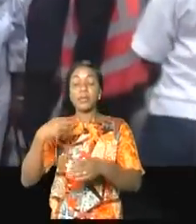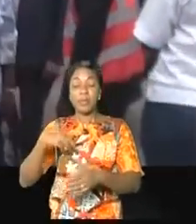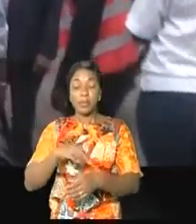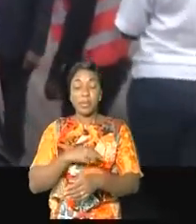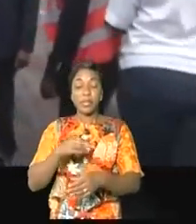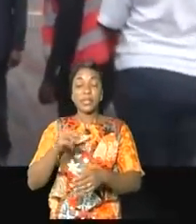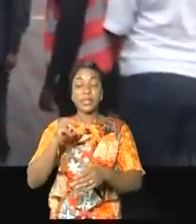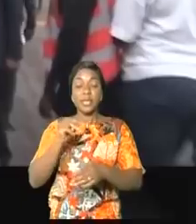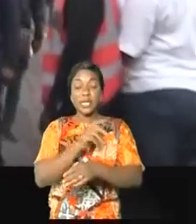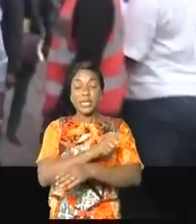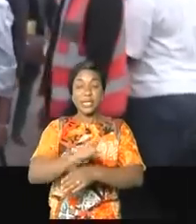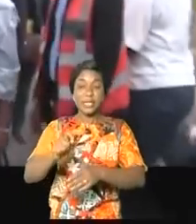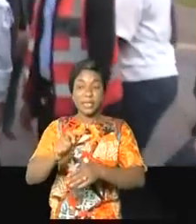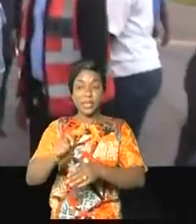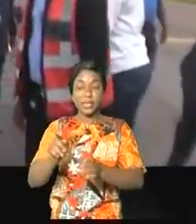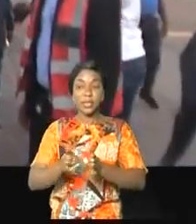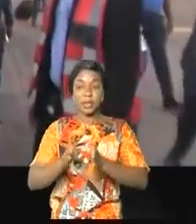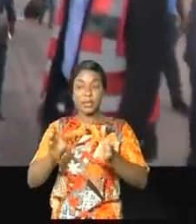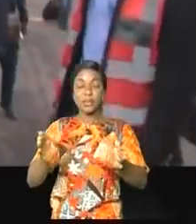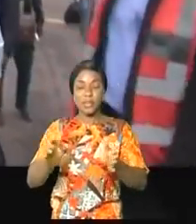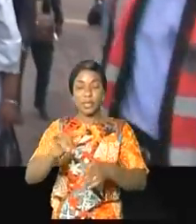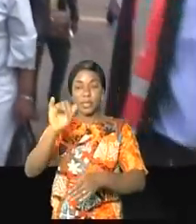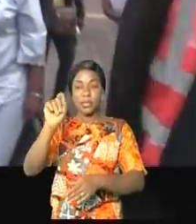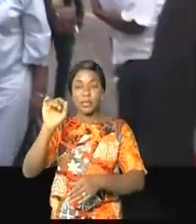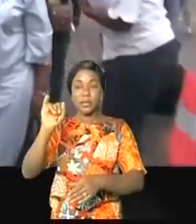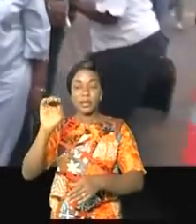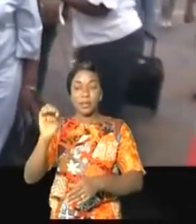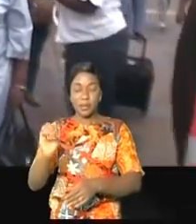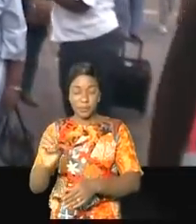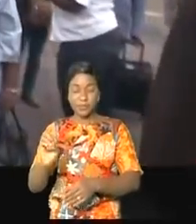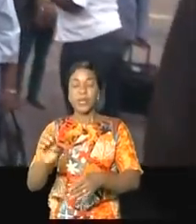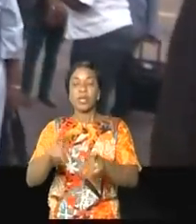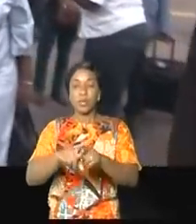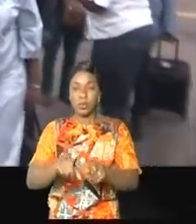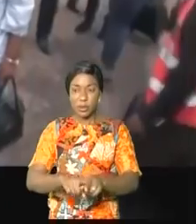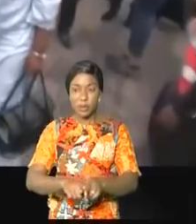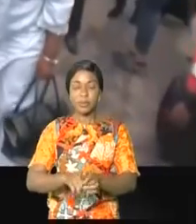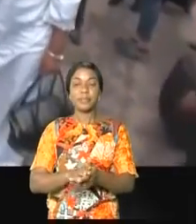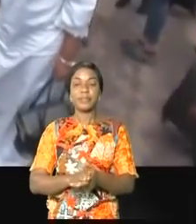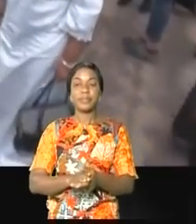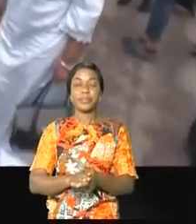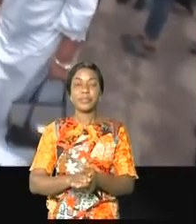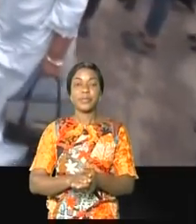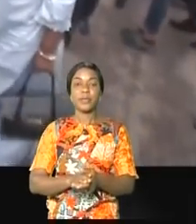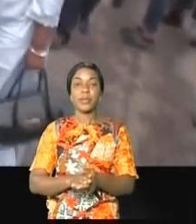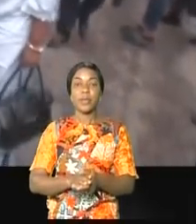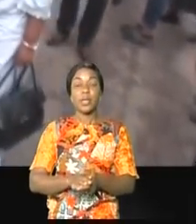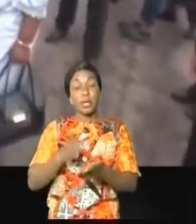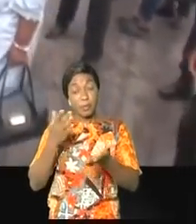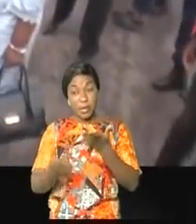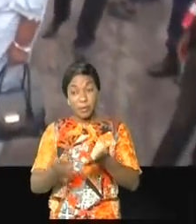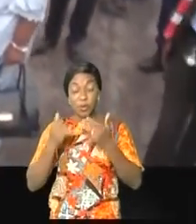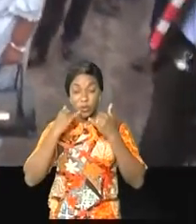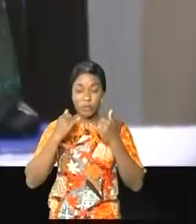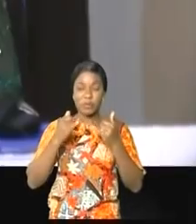du secrétariat exécutif de l'ITRDC, conduit par son code international, Jean-Jacques AMB. Selon les